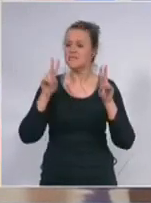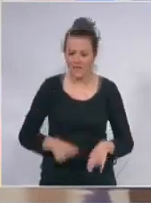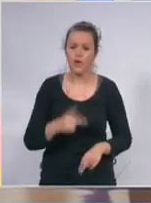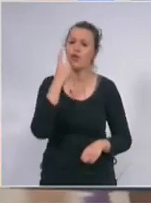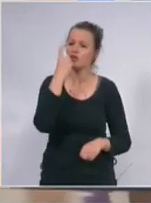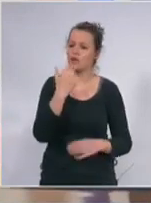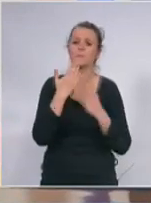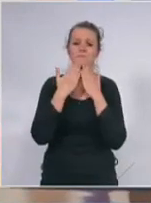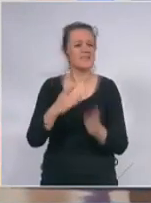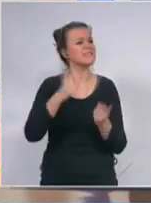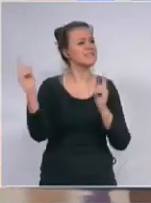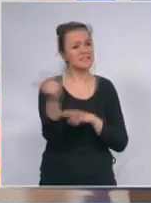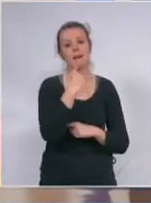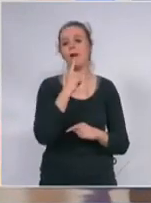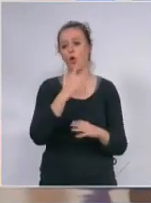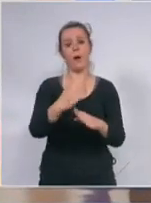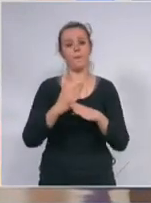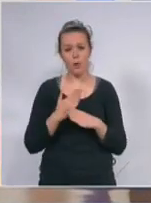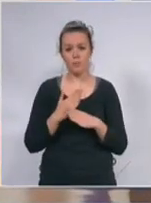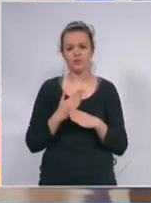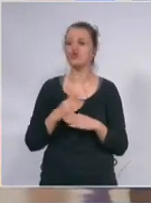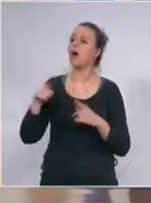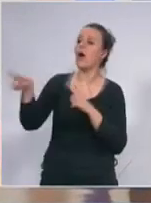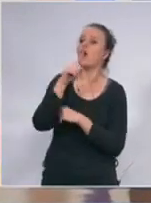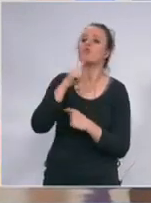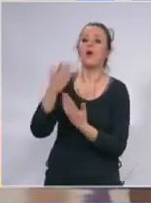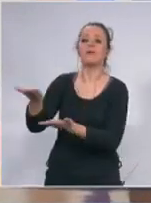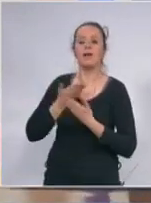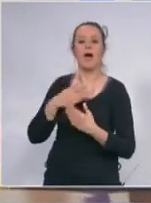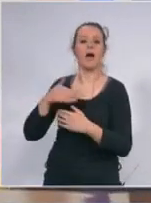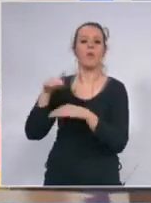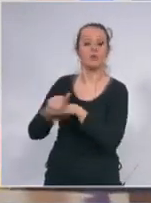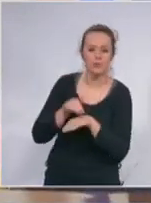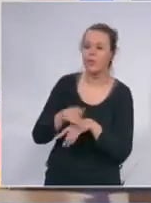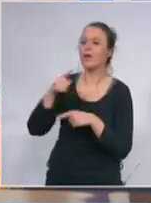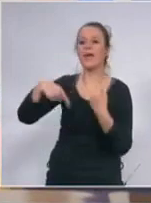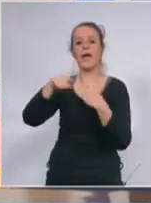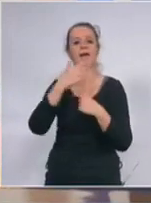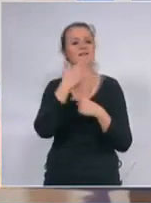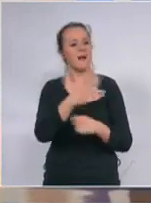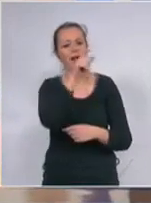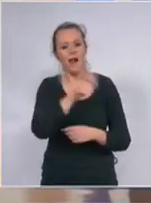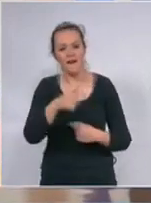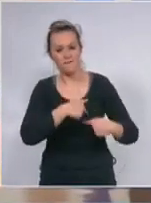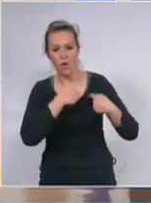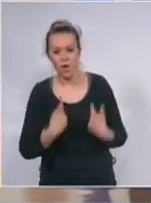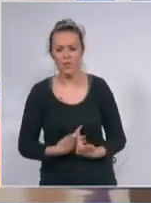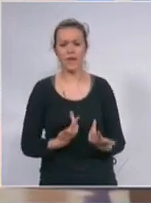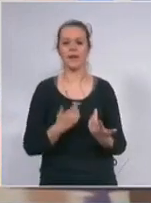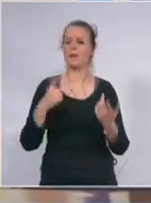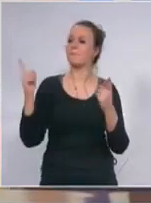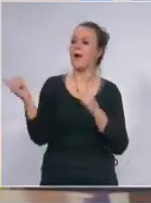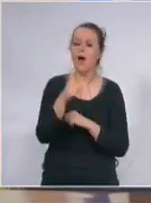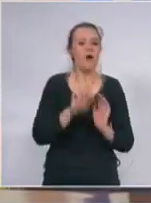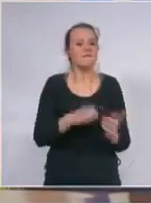koji spomažu zahvaljujem se ljudima koji nam nude usluge zahvaljujem se volonterima koji se javljaju da rade zahvaljujem se svima koji rade maksimalno u ovajm